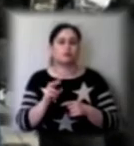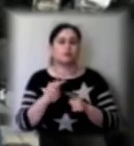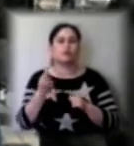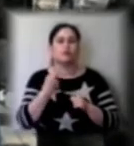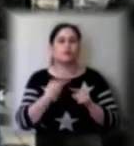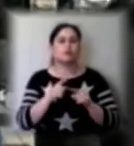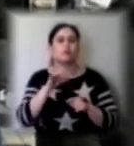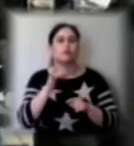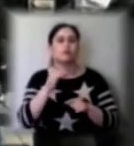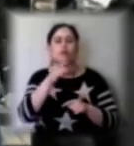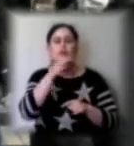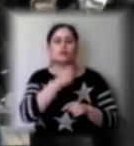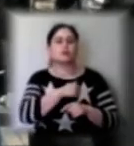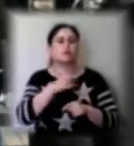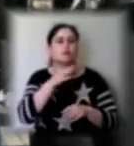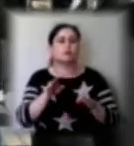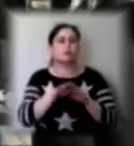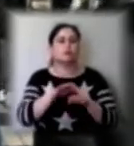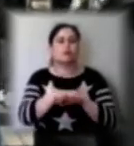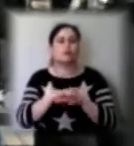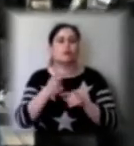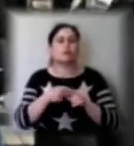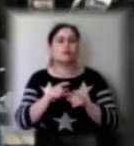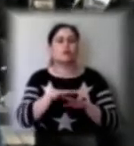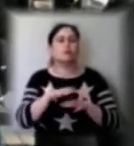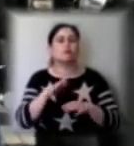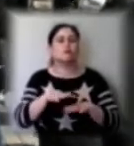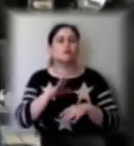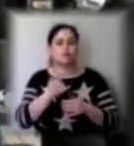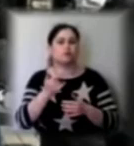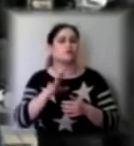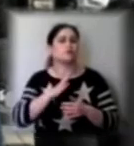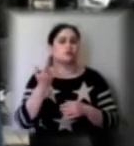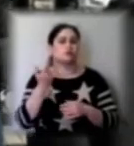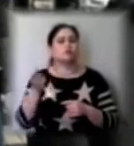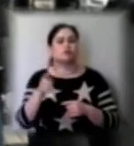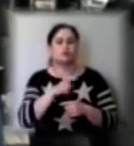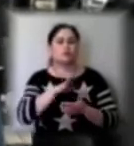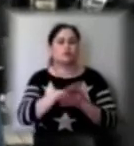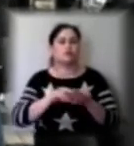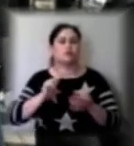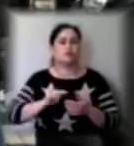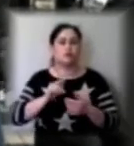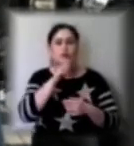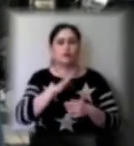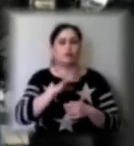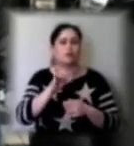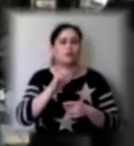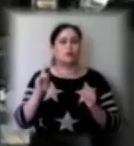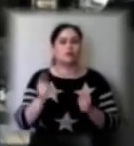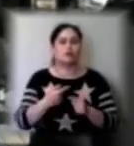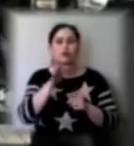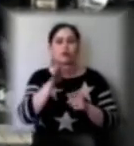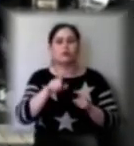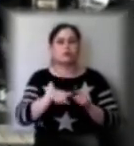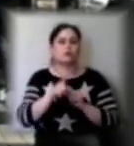закрились ринки, ринкові містечка, тому що деякі з них продовжували працювати впродовж карантинних обмежень. Коли саме вони відкрились, чи в повному